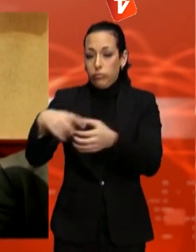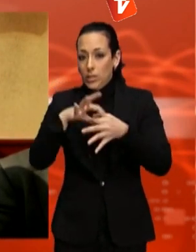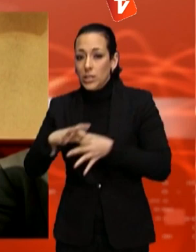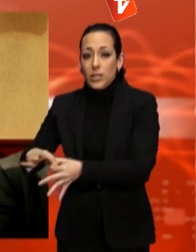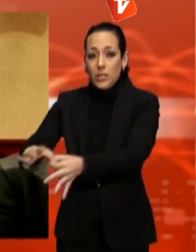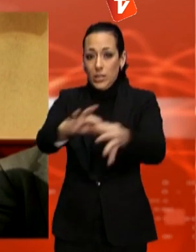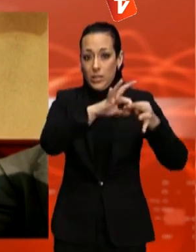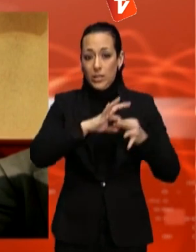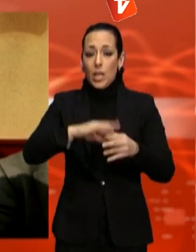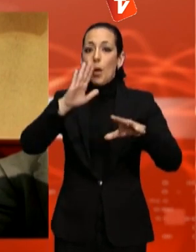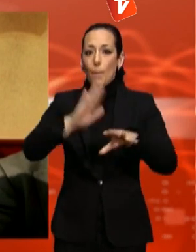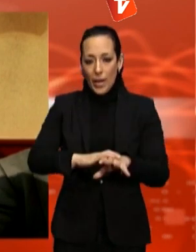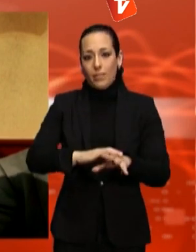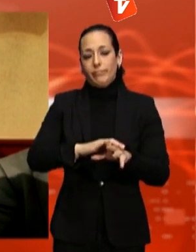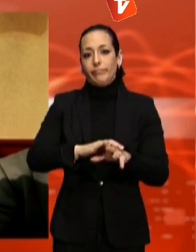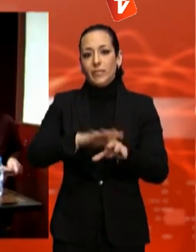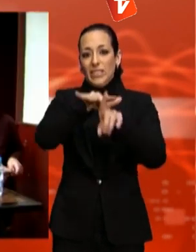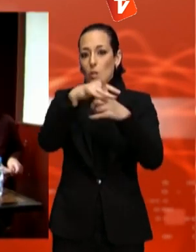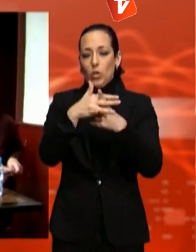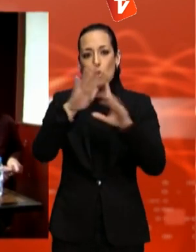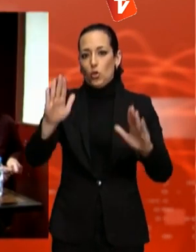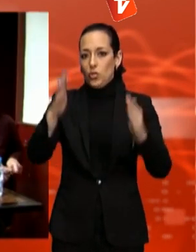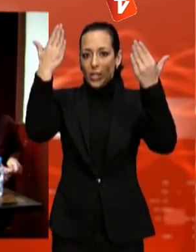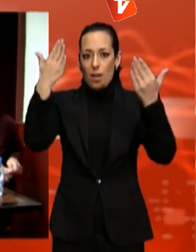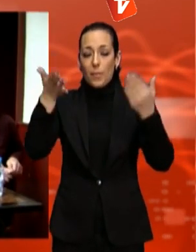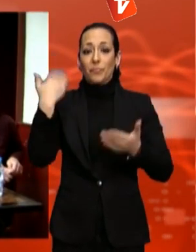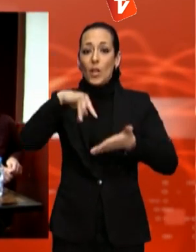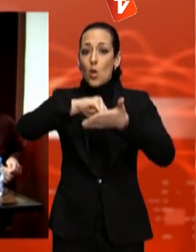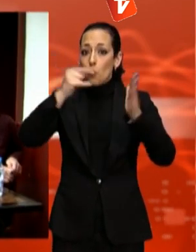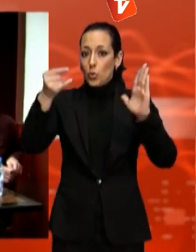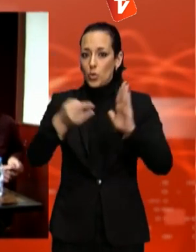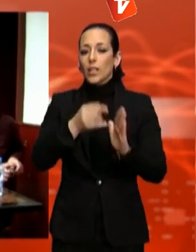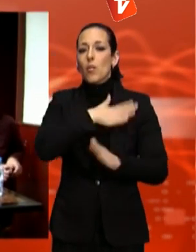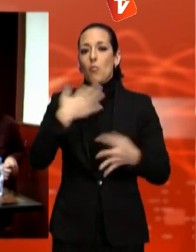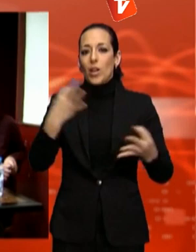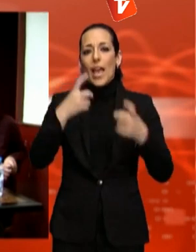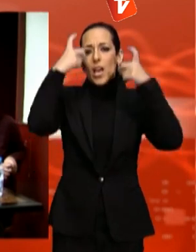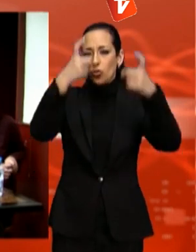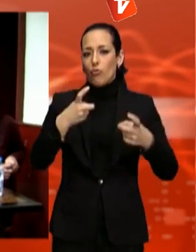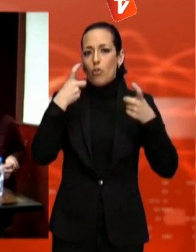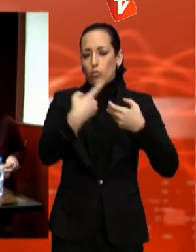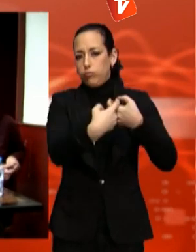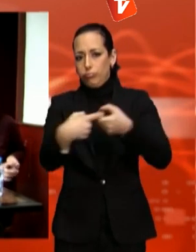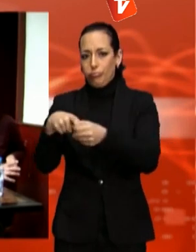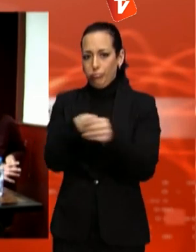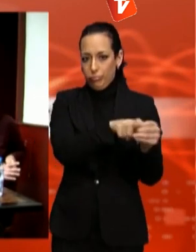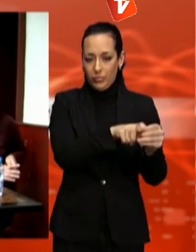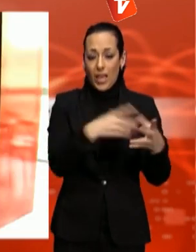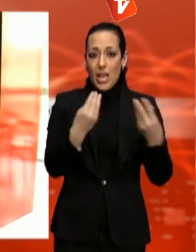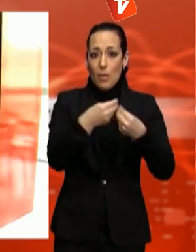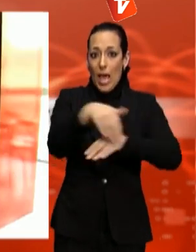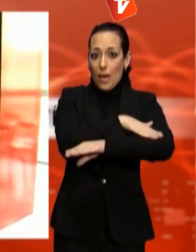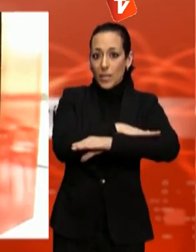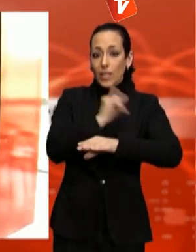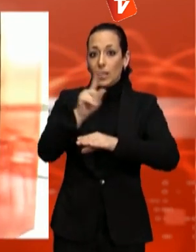estem ens ha de fer sortir d'aquesta situació. El projecte vol sumar esforços entre el tercer sector i l'administració per